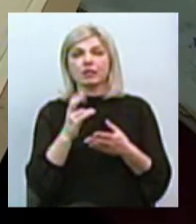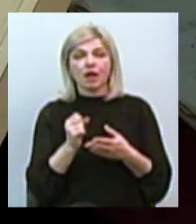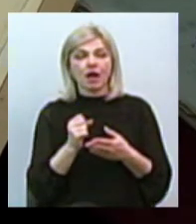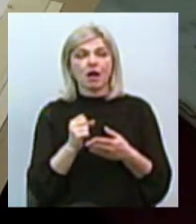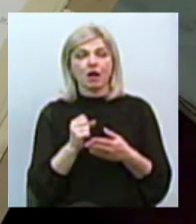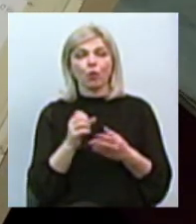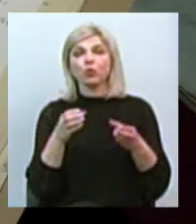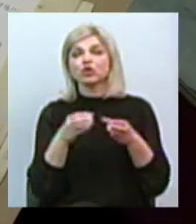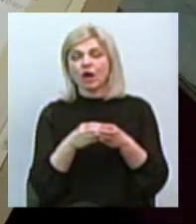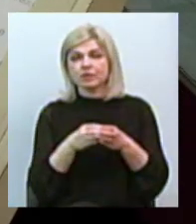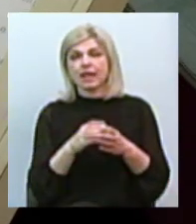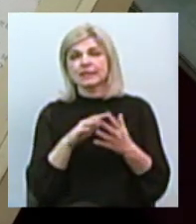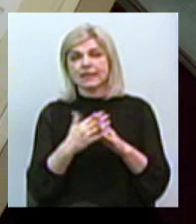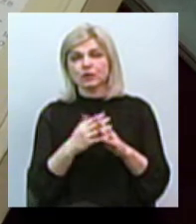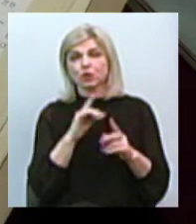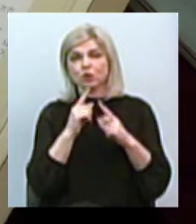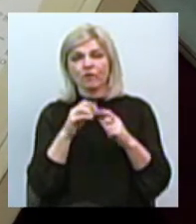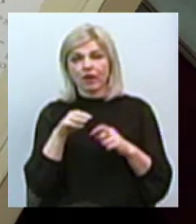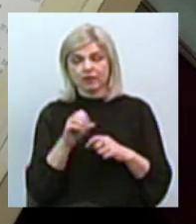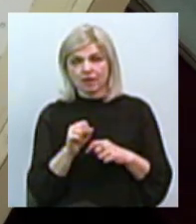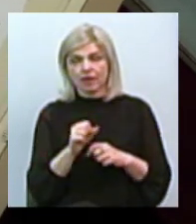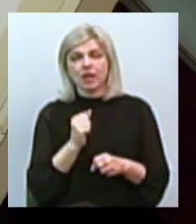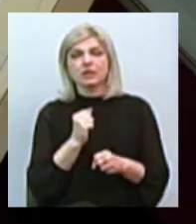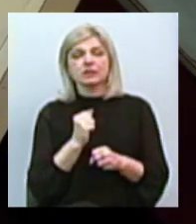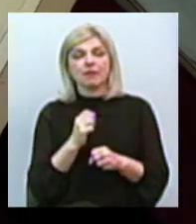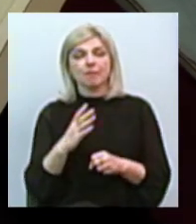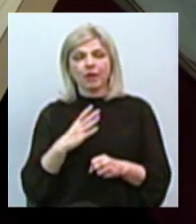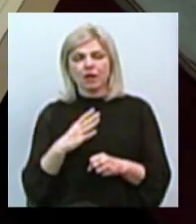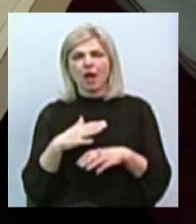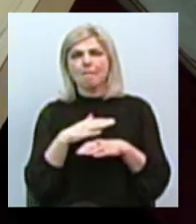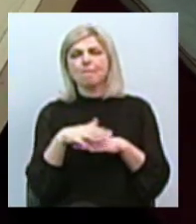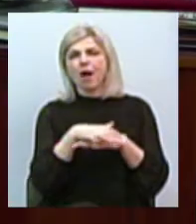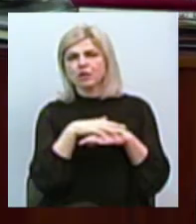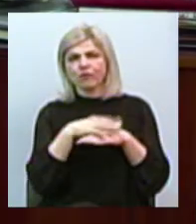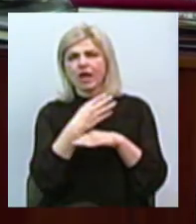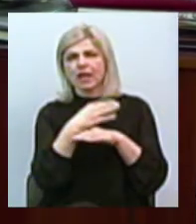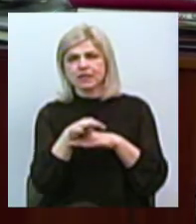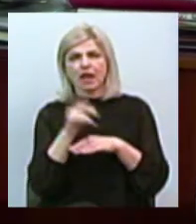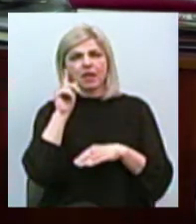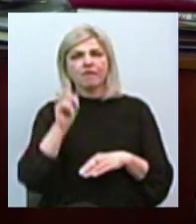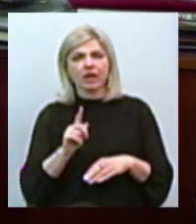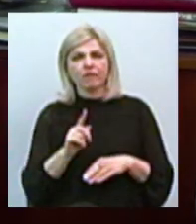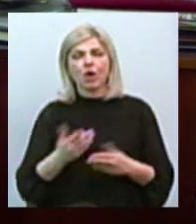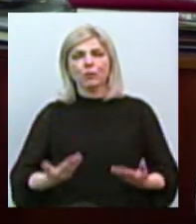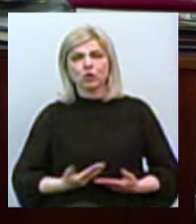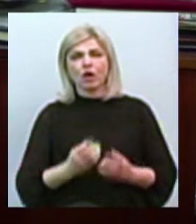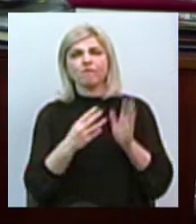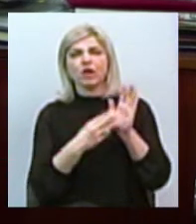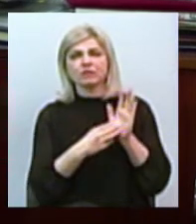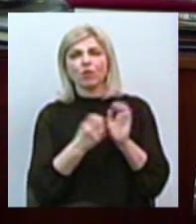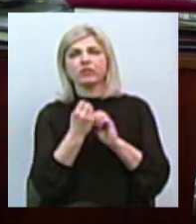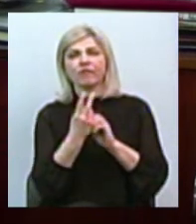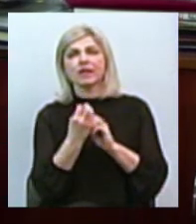Решмайського сільського совєта був произведений массовий расстріл євреїв, проживаючих на восьмому, двенадцятому і